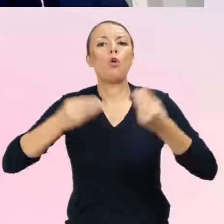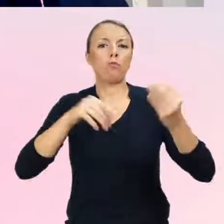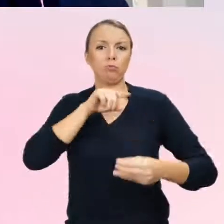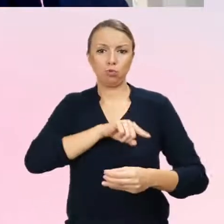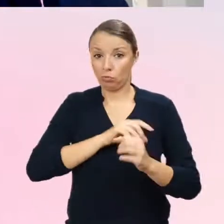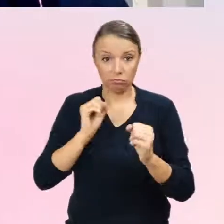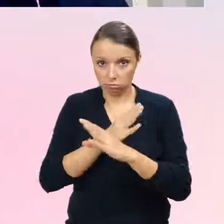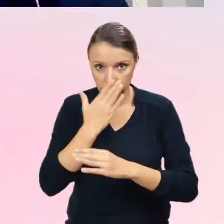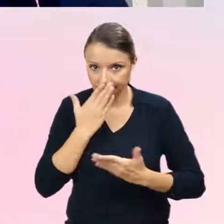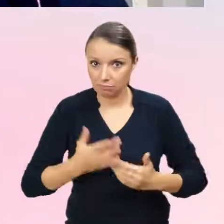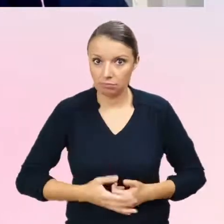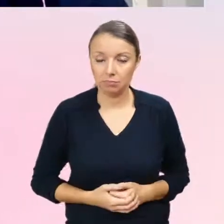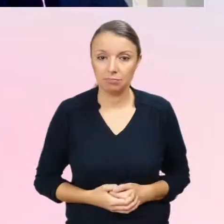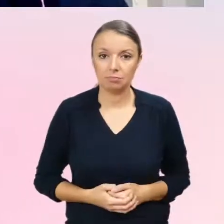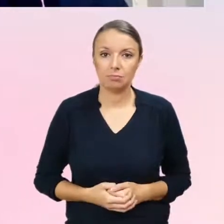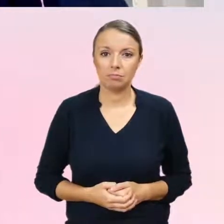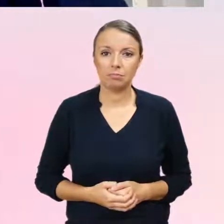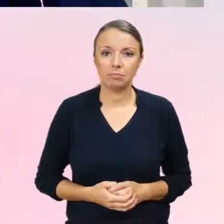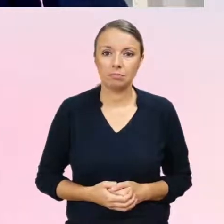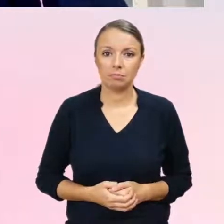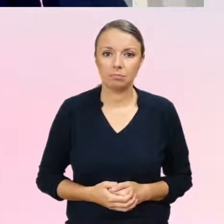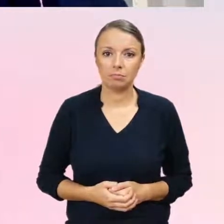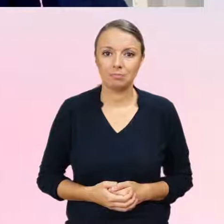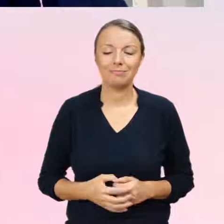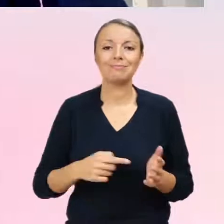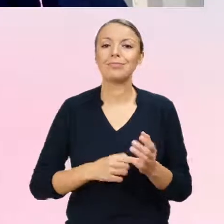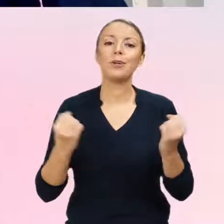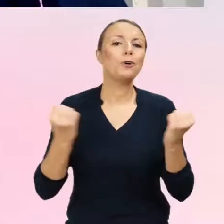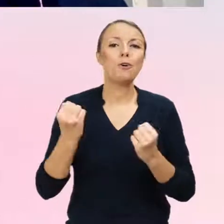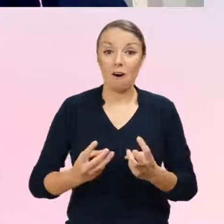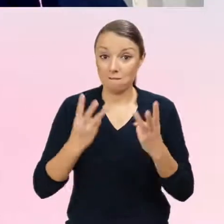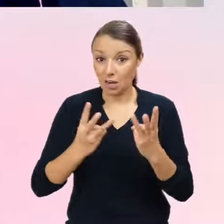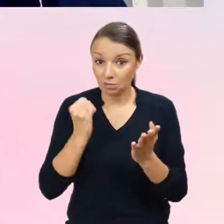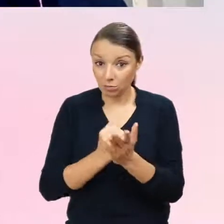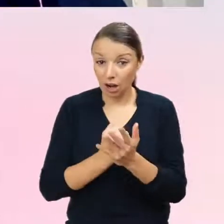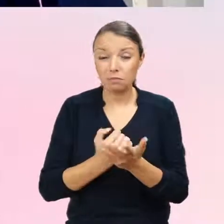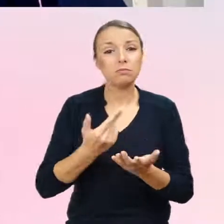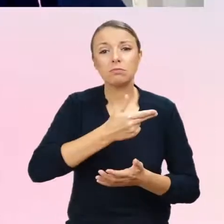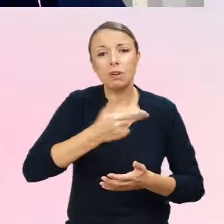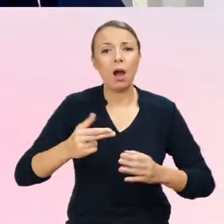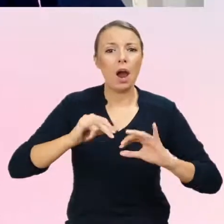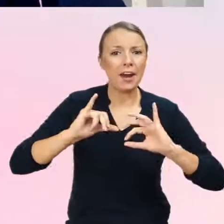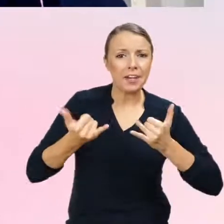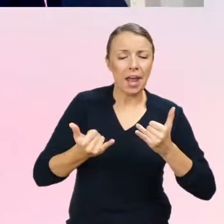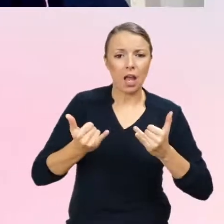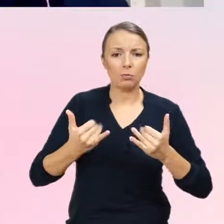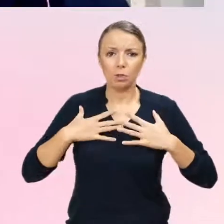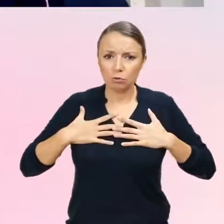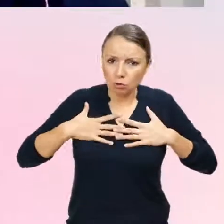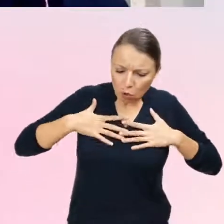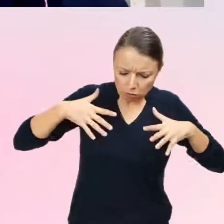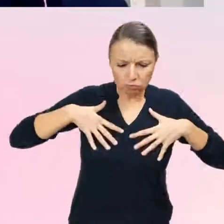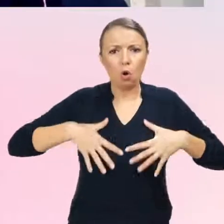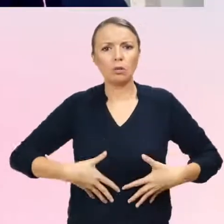Ważna jest taka kwestia związana z tym, jak to właściwie jest na kształtowaniu się tożsamości płciowej. I